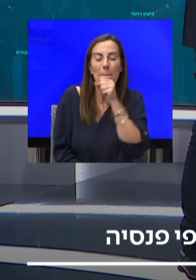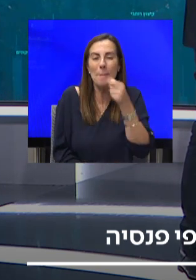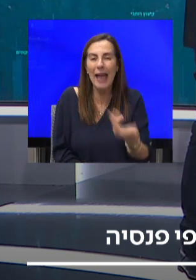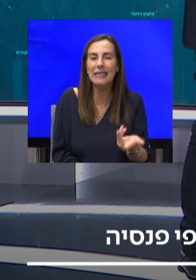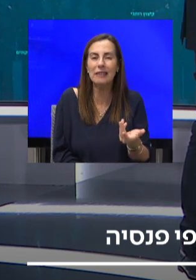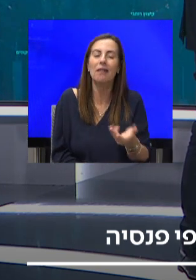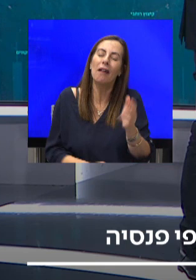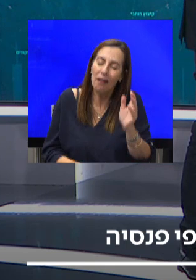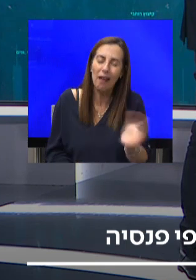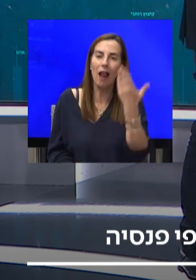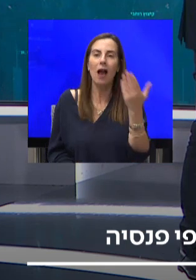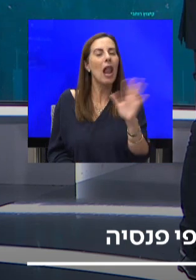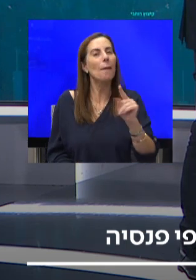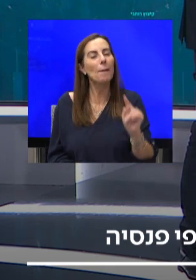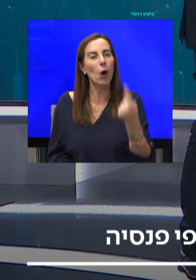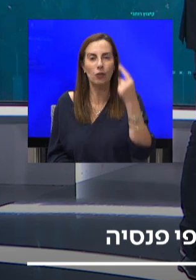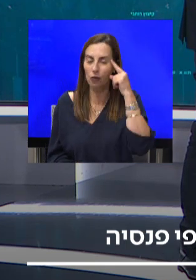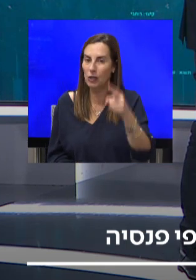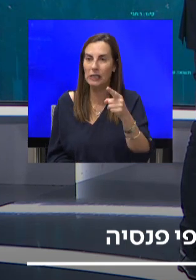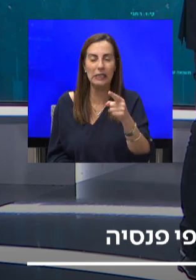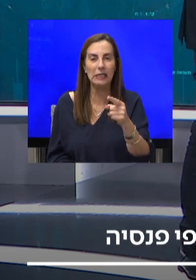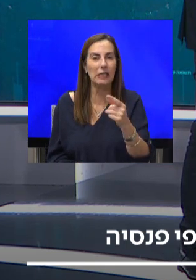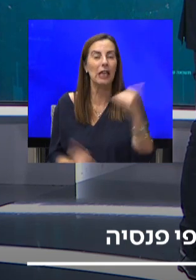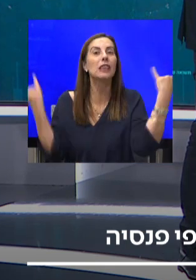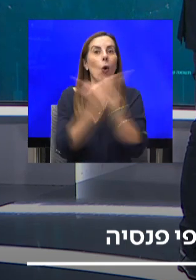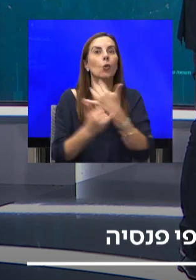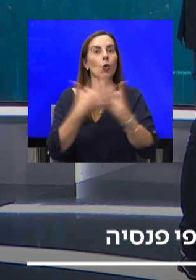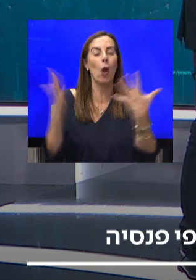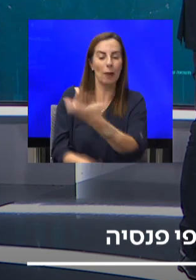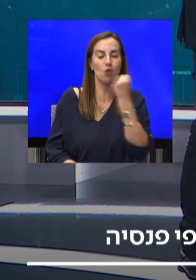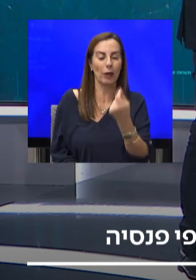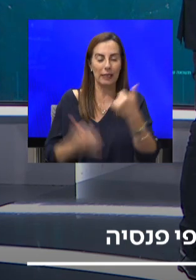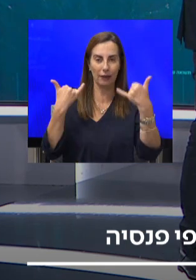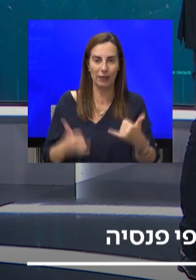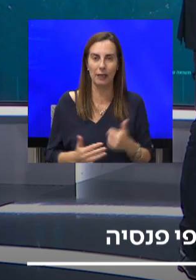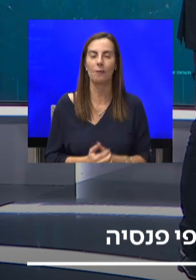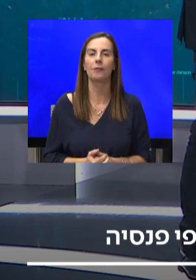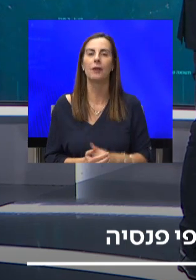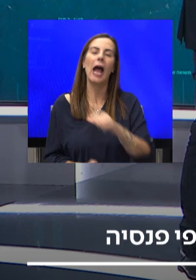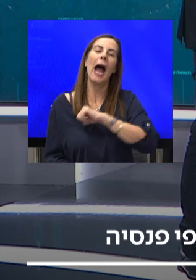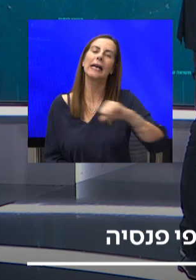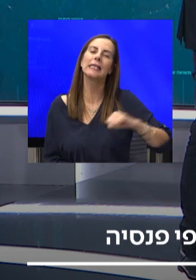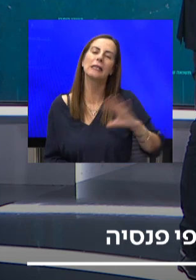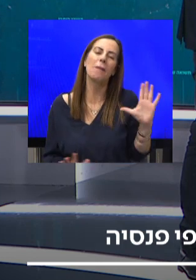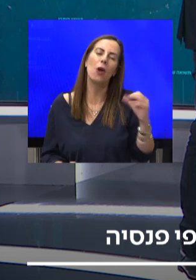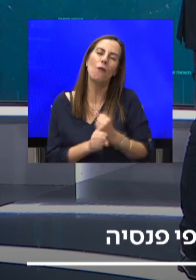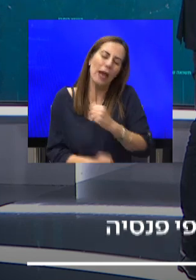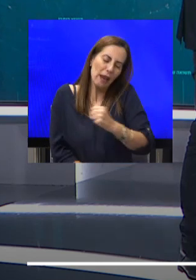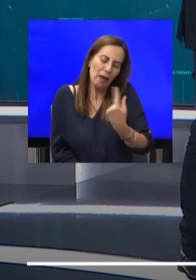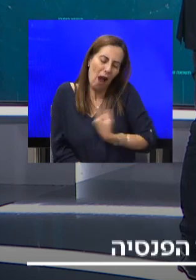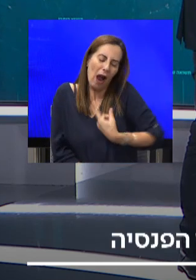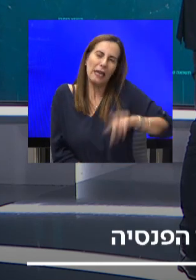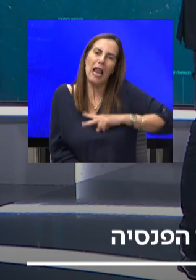למה בכל זאת אתה חושב שזו בחייה לדורות? אני חושב שכל המשחקיה, כאילו, העצמאי זה שכיר של עצמו, בואו נגדיר את זה. וגם